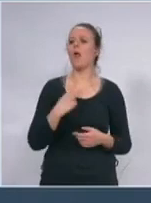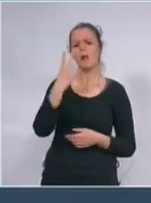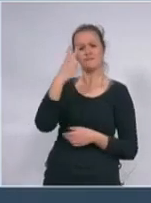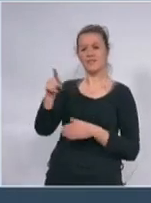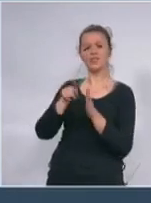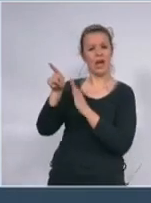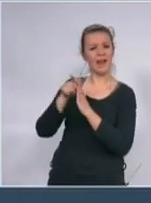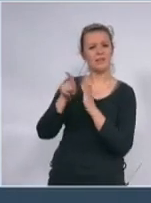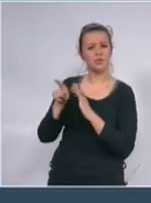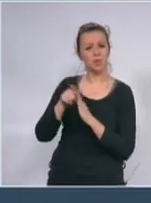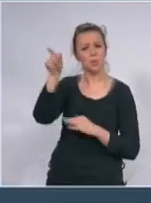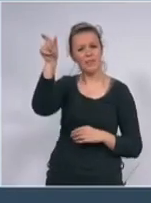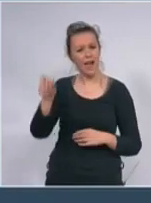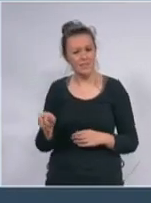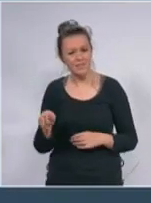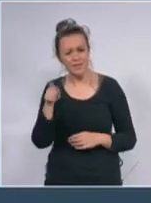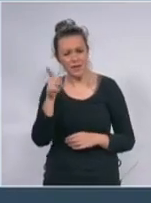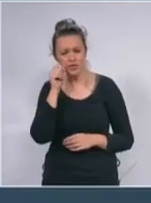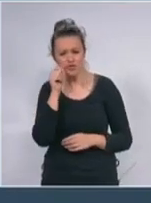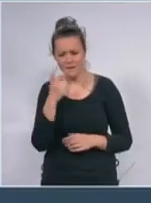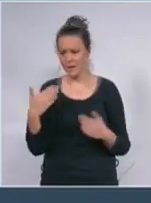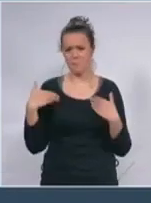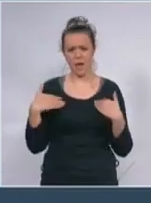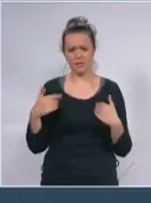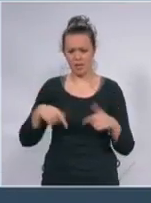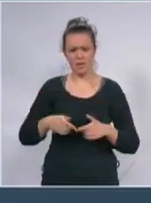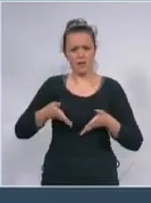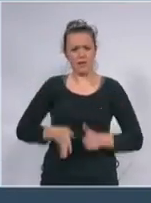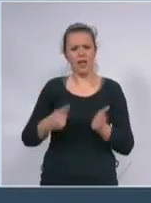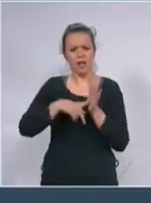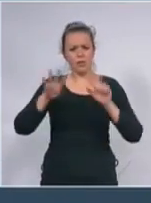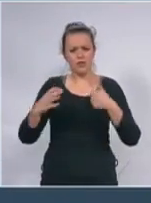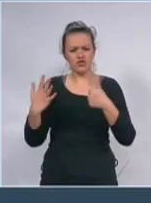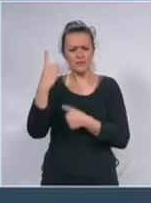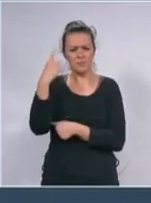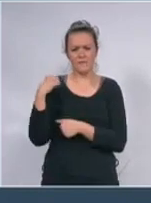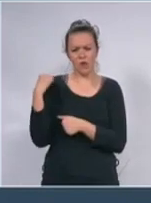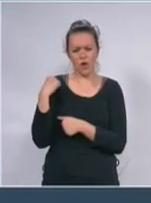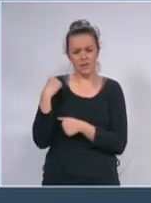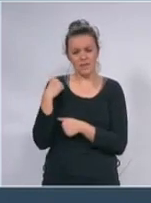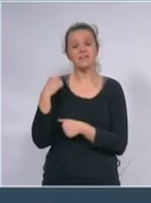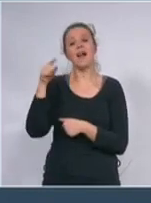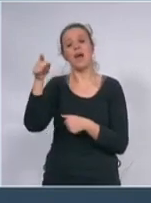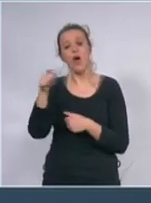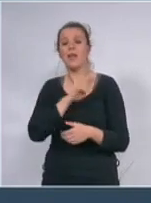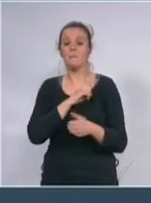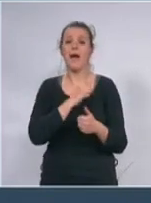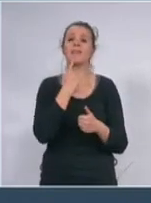divni čovjek iz Kikinde mlad čovjek šestdesetprvo godište uz dijabetes imao je